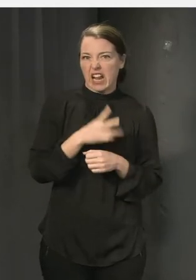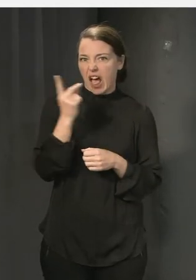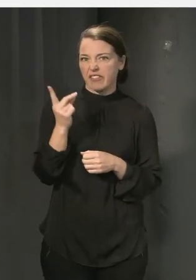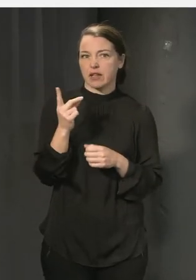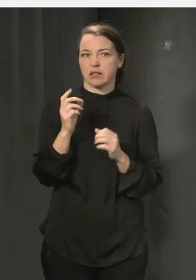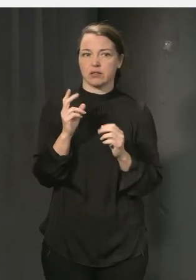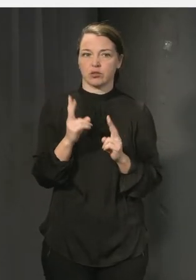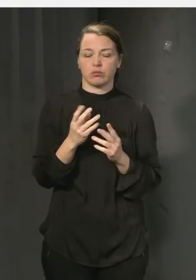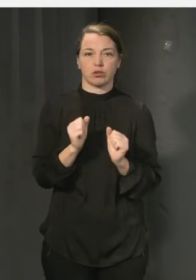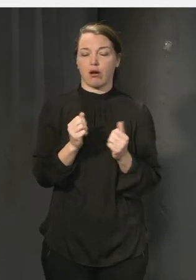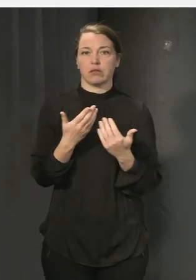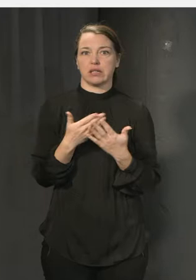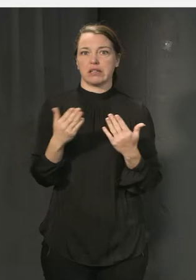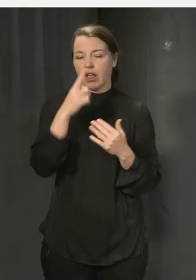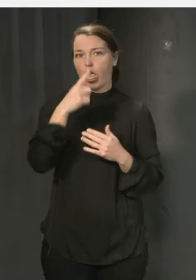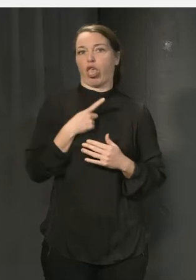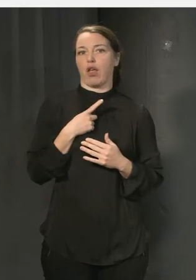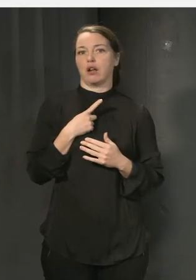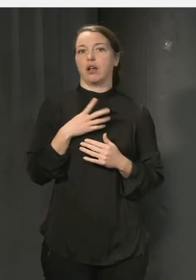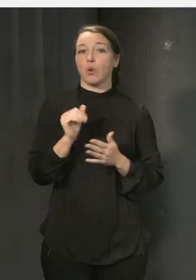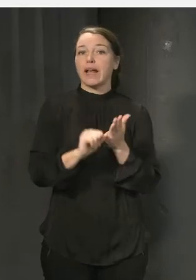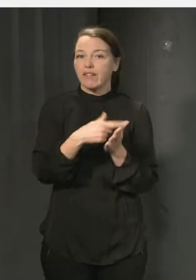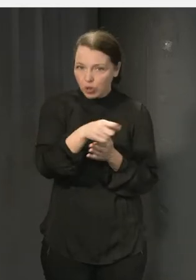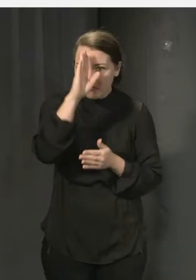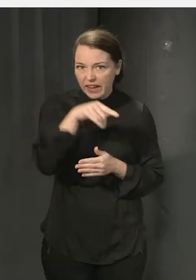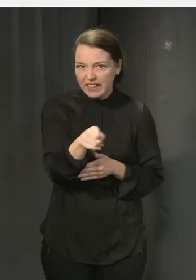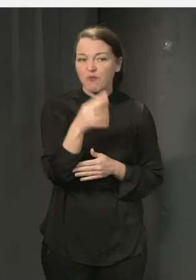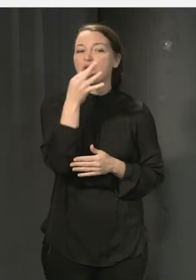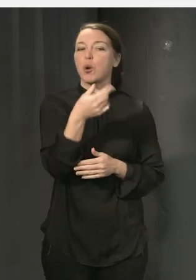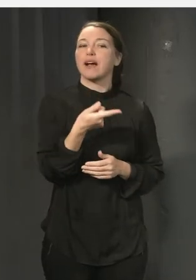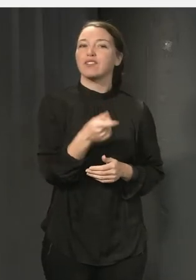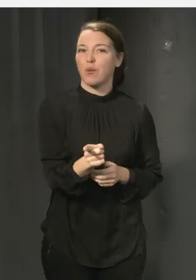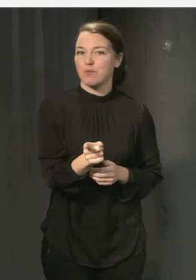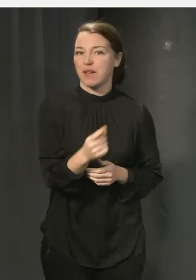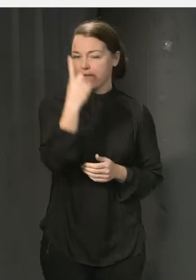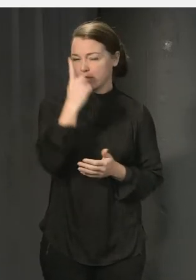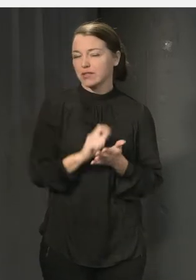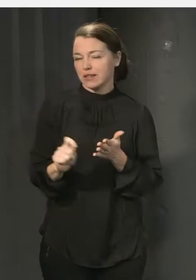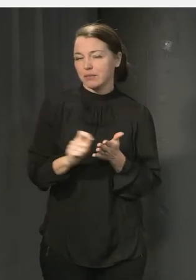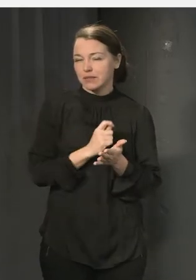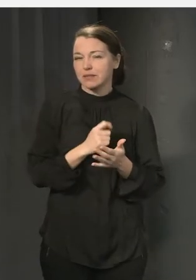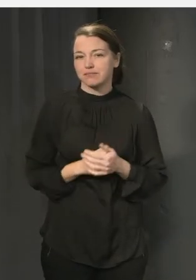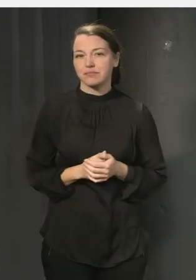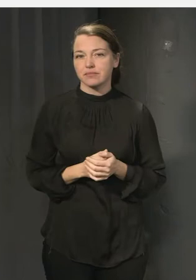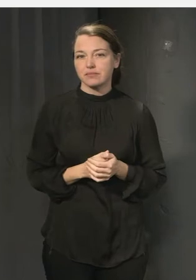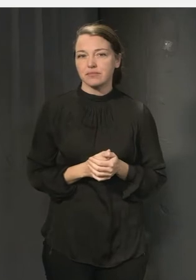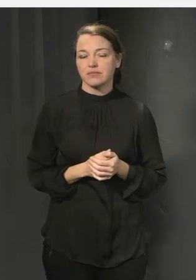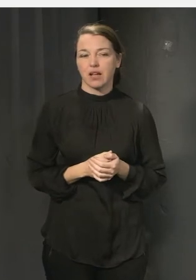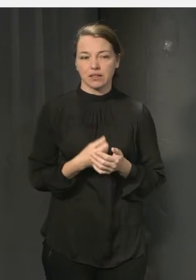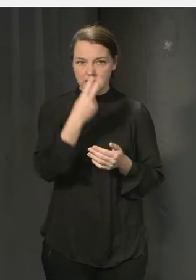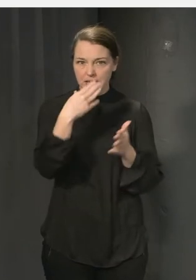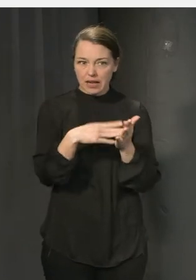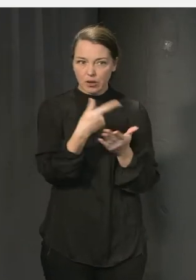absolut inte ska behöva råka ut för, så är det ju eleverna. Så det är ju ett första tips att ha eleverna med sig när man